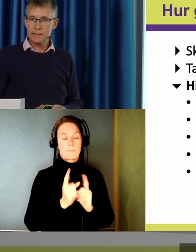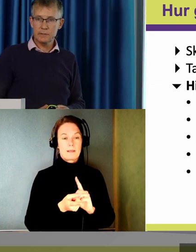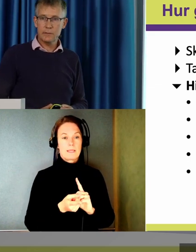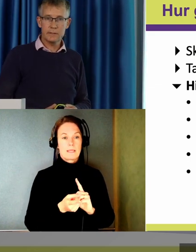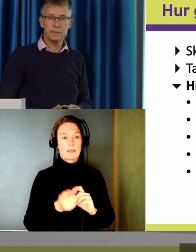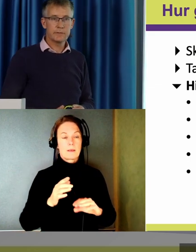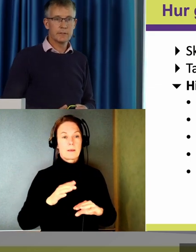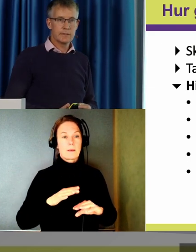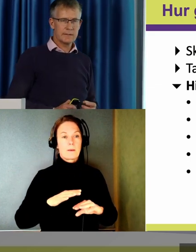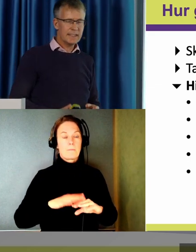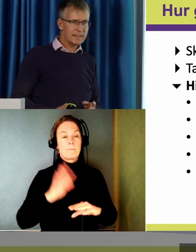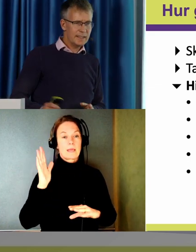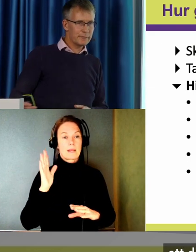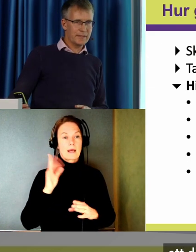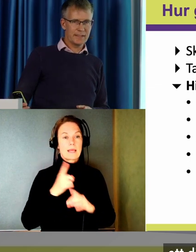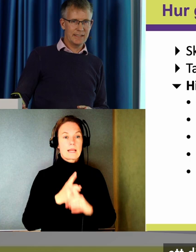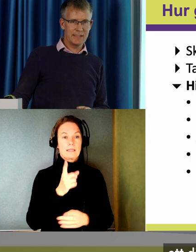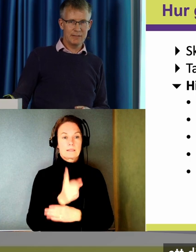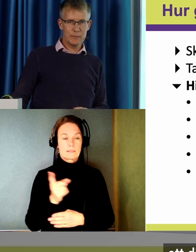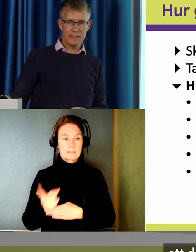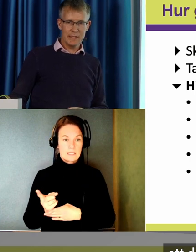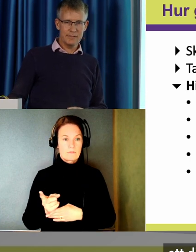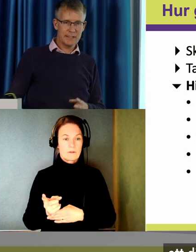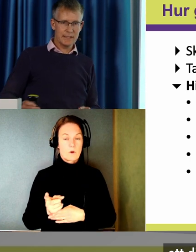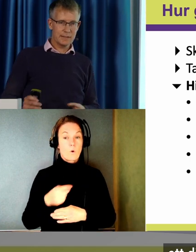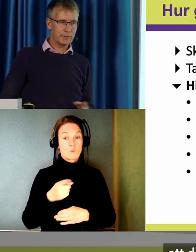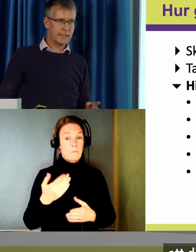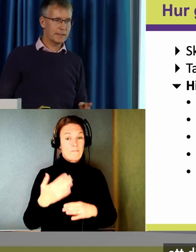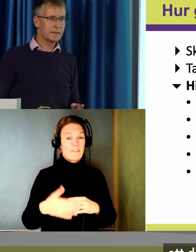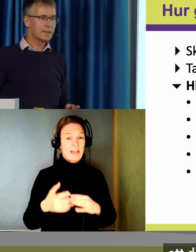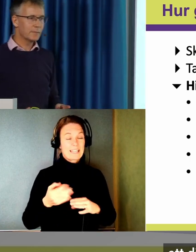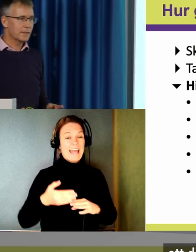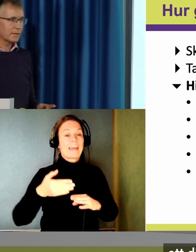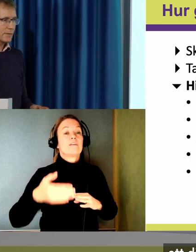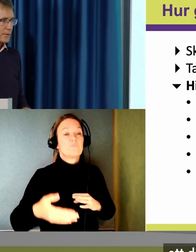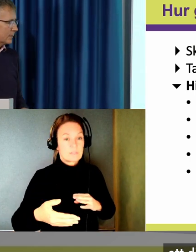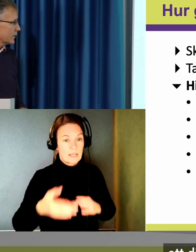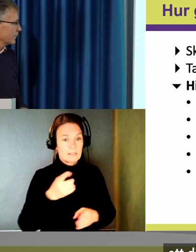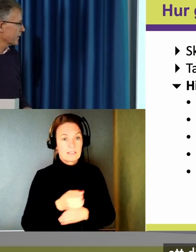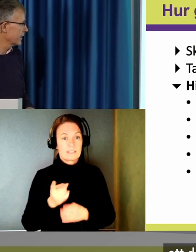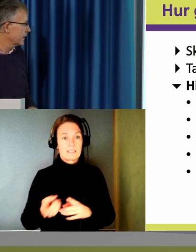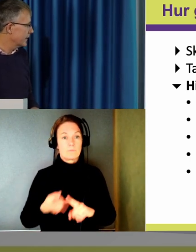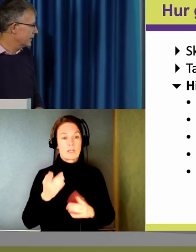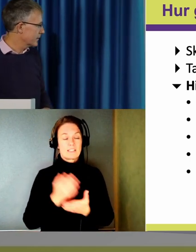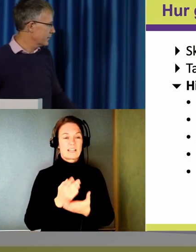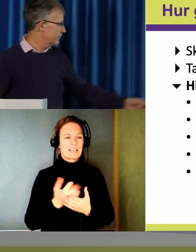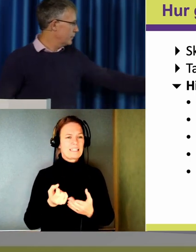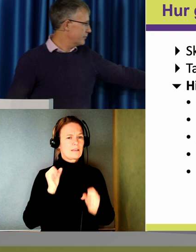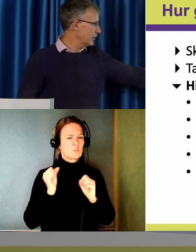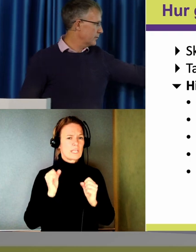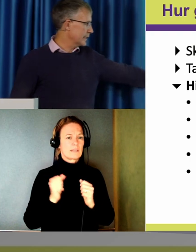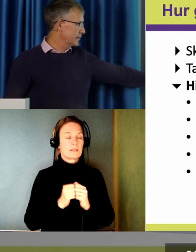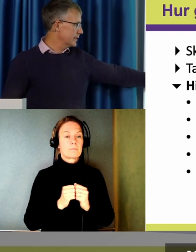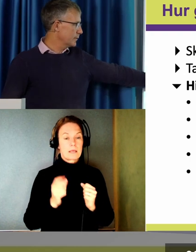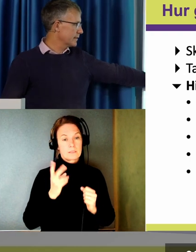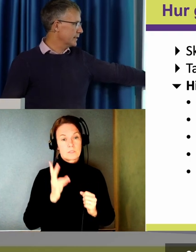förväntas inte vara klara förrän strax efter att direktivet börjar gälla. Vilket är lite frustrerande. Men så ser det ut. Så vi behöver